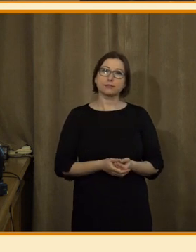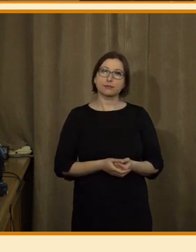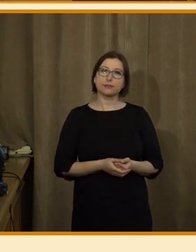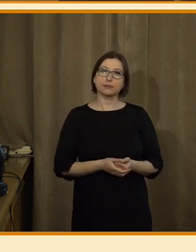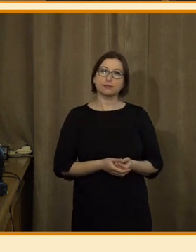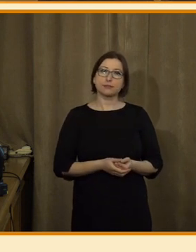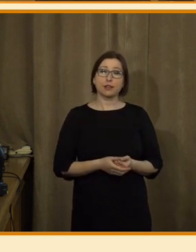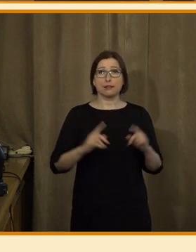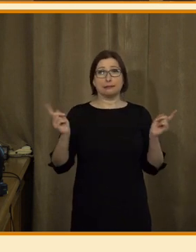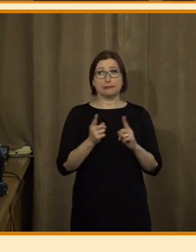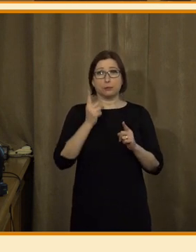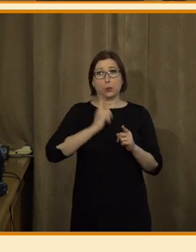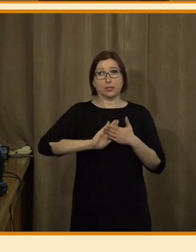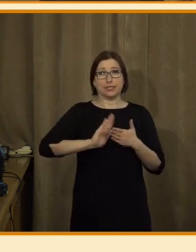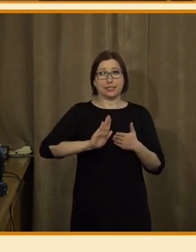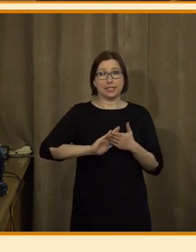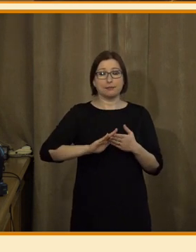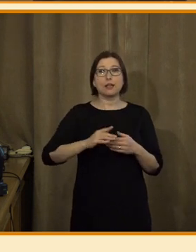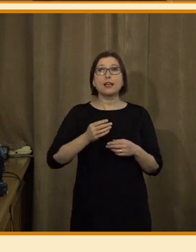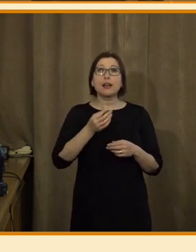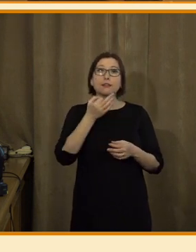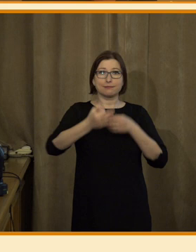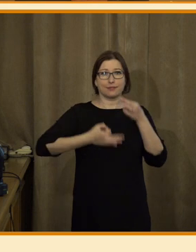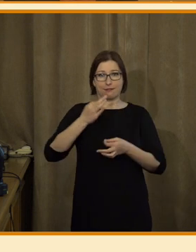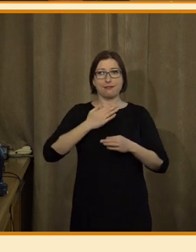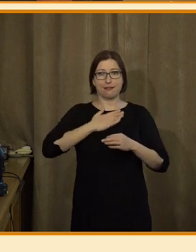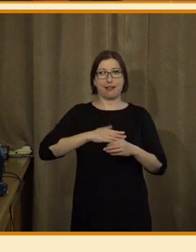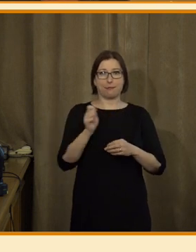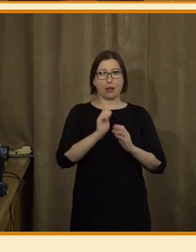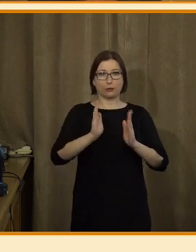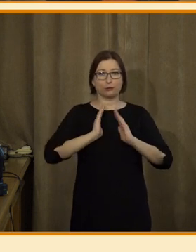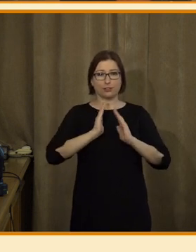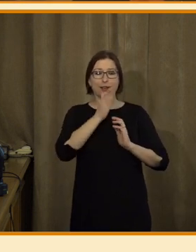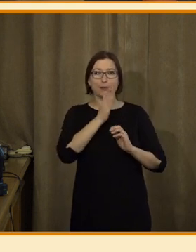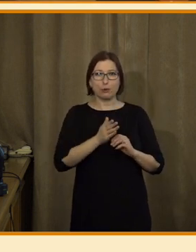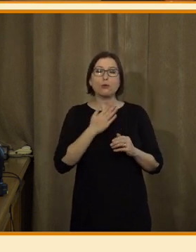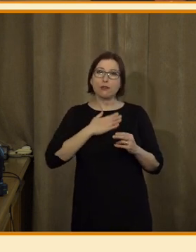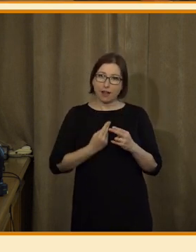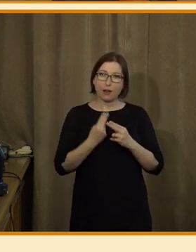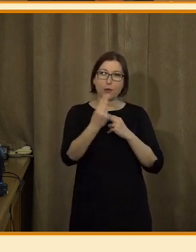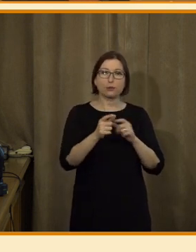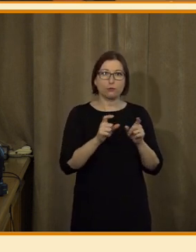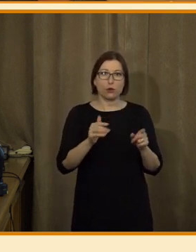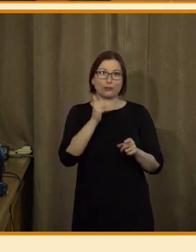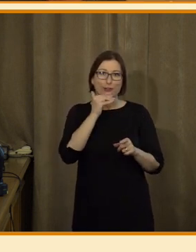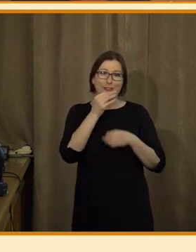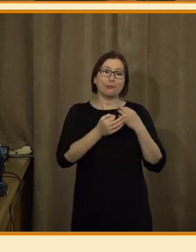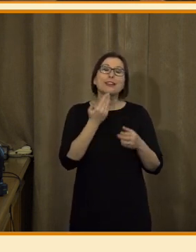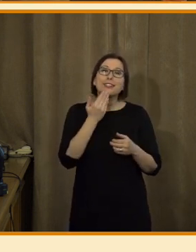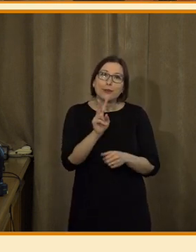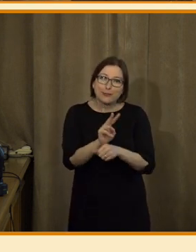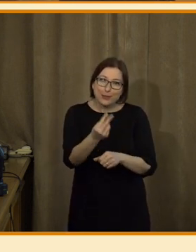Bohužel takhle krátce, když tak určitě přijď z dotazy za mnou, já vám na ně rád odpovím, protože toho je poměrně dost. Děkuji za